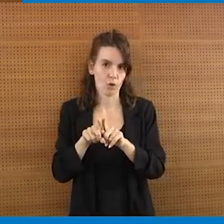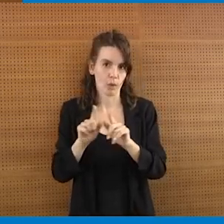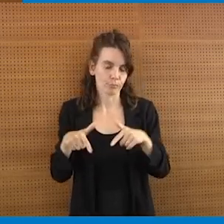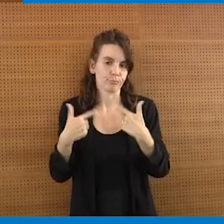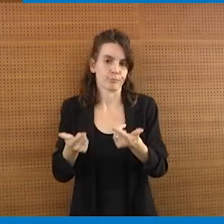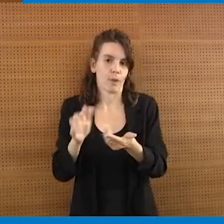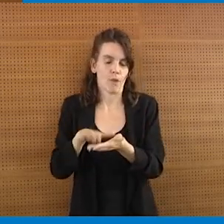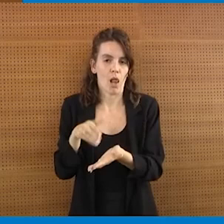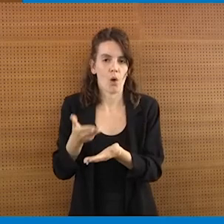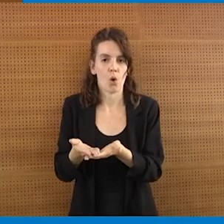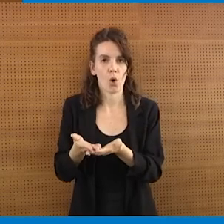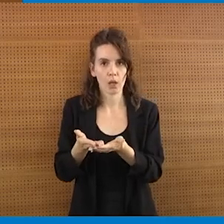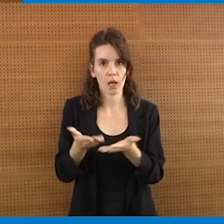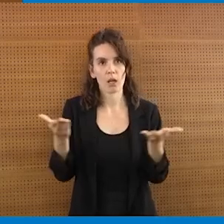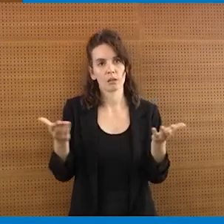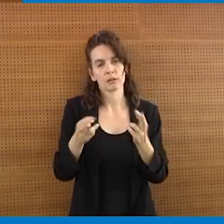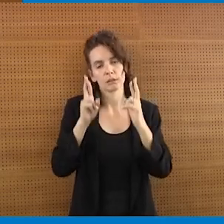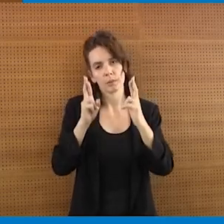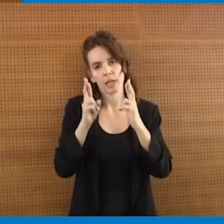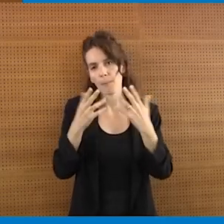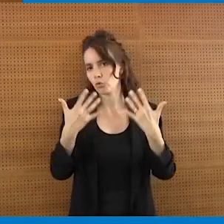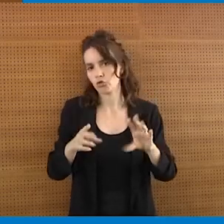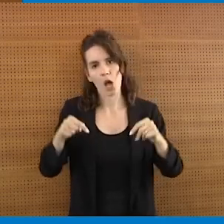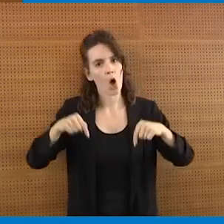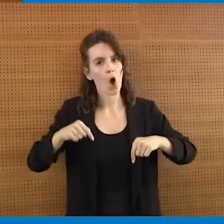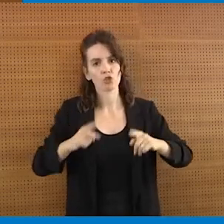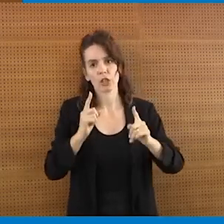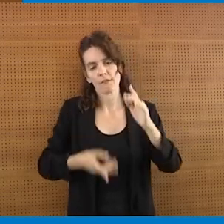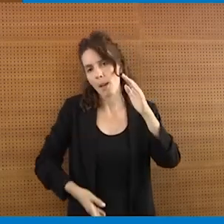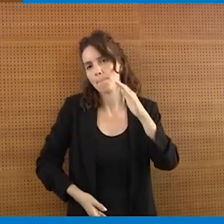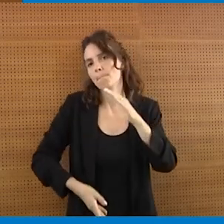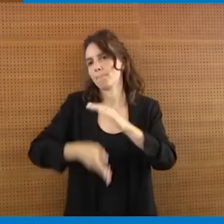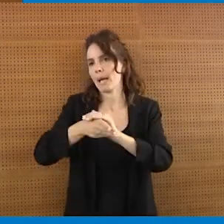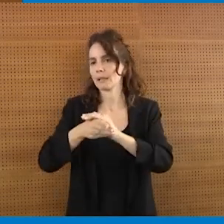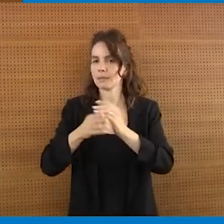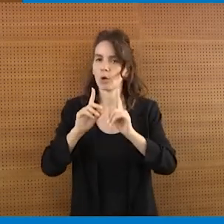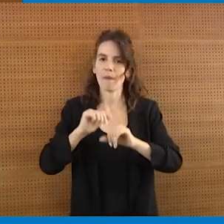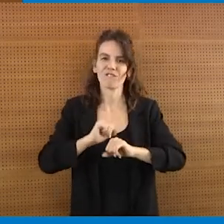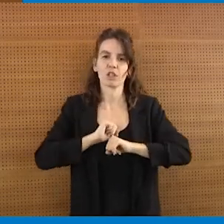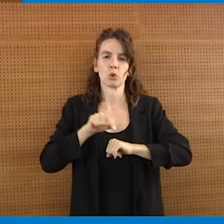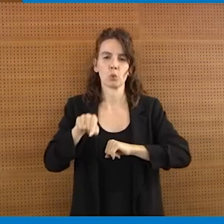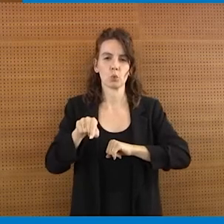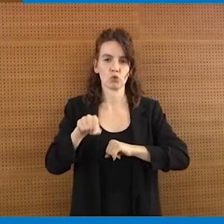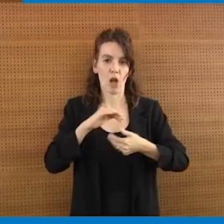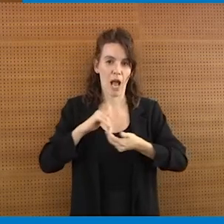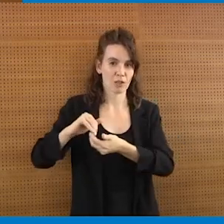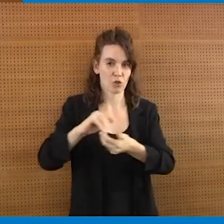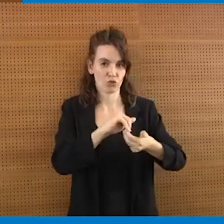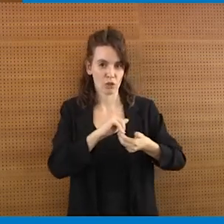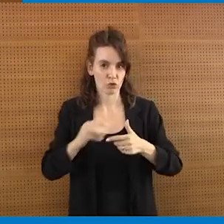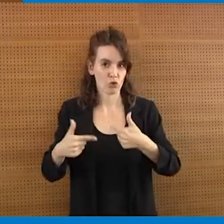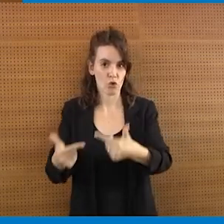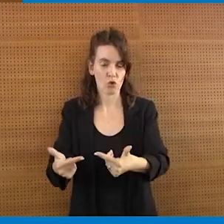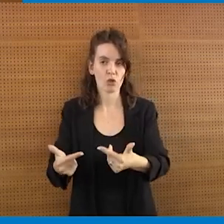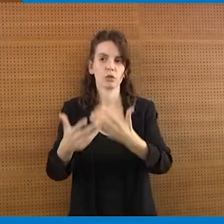nostro paese. quindi riparta da oggi anche uno slancio di fiducia nei confronti dell'associazionismo ovviamente con, lo